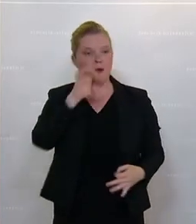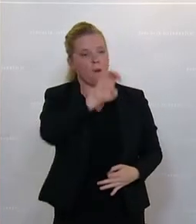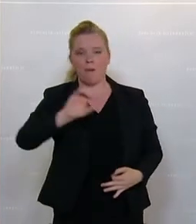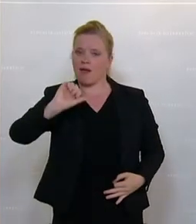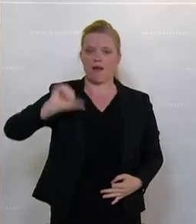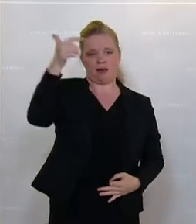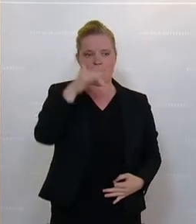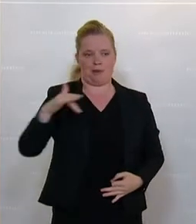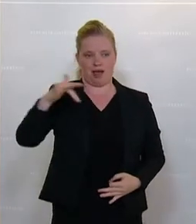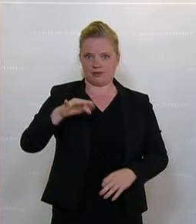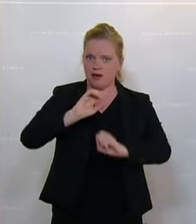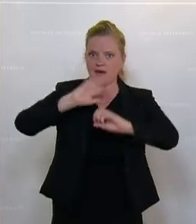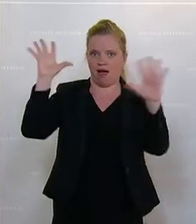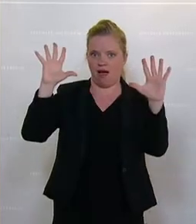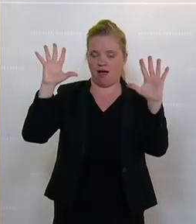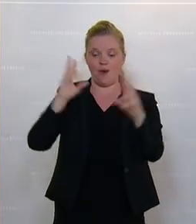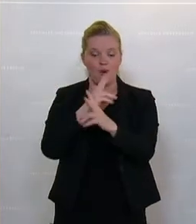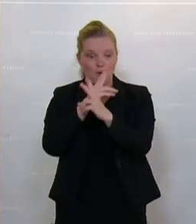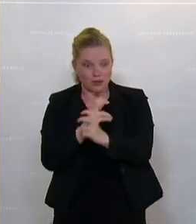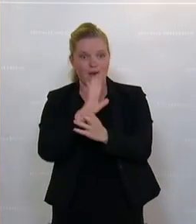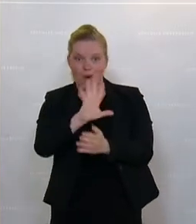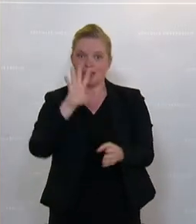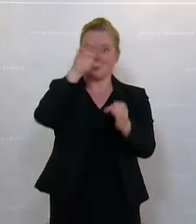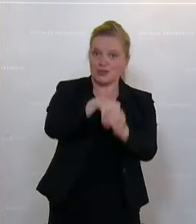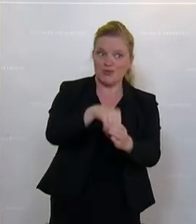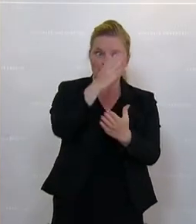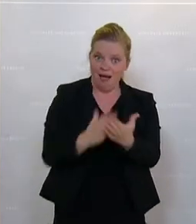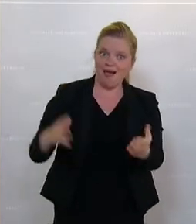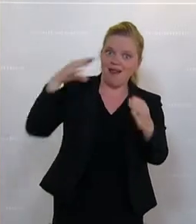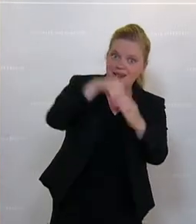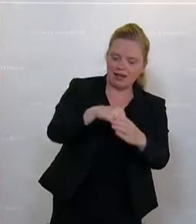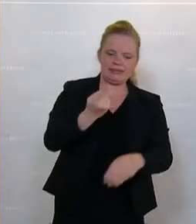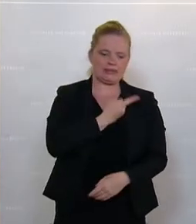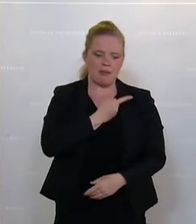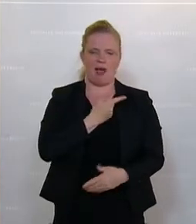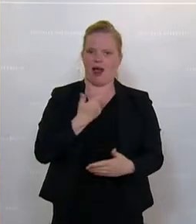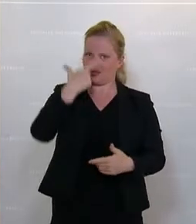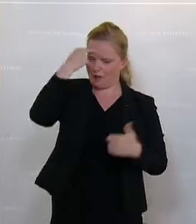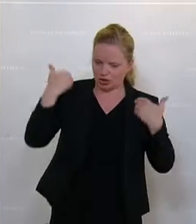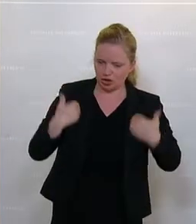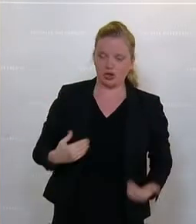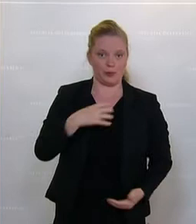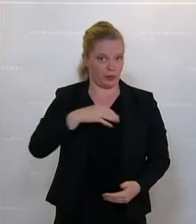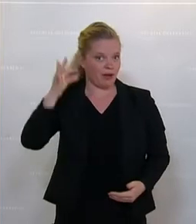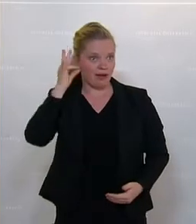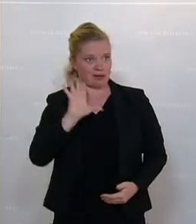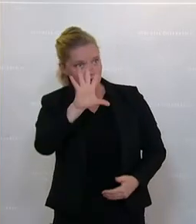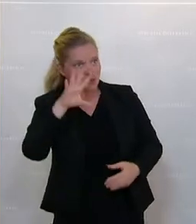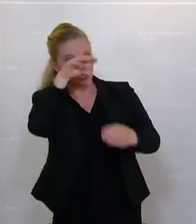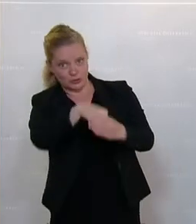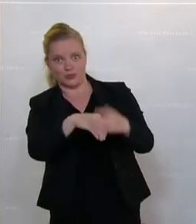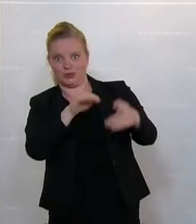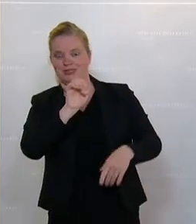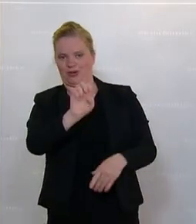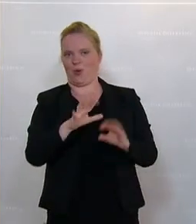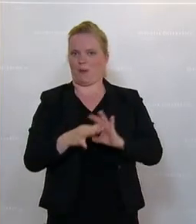erster Stelle ganz klar, Österreich ist ein Teil davon. Ich als Mensch, als Bürgerin bin ein Teil davon und ich bin